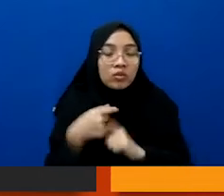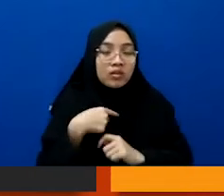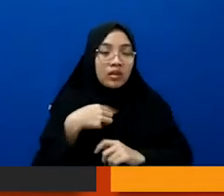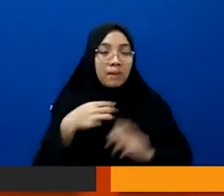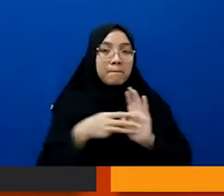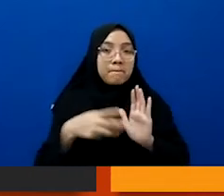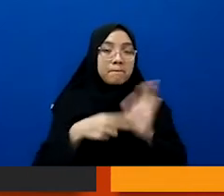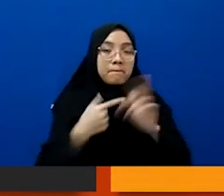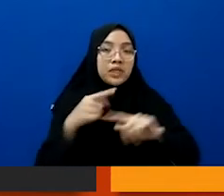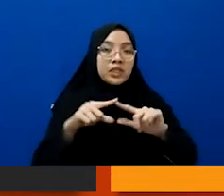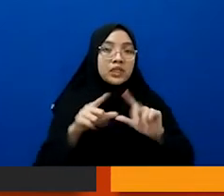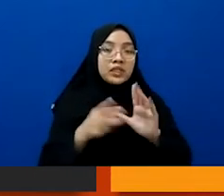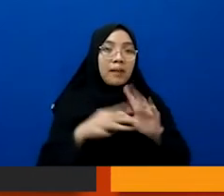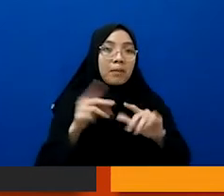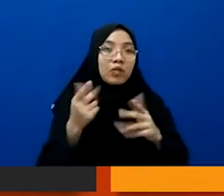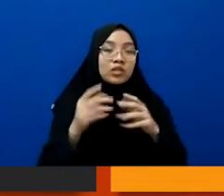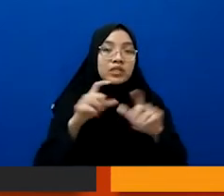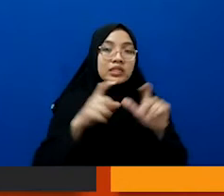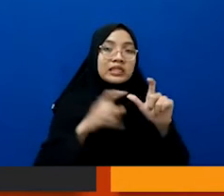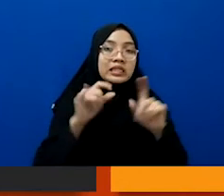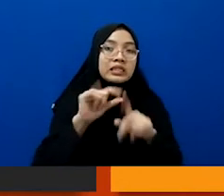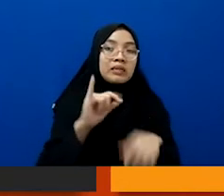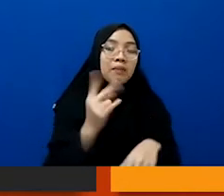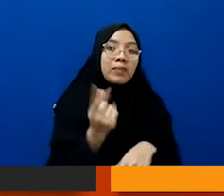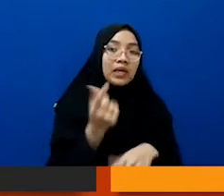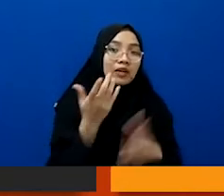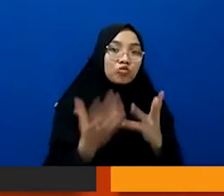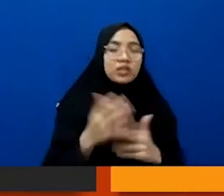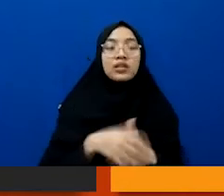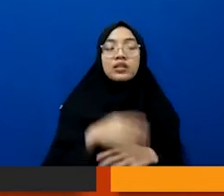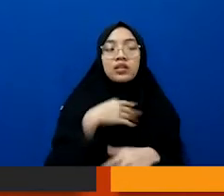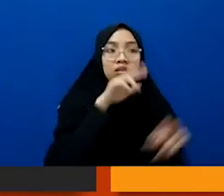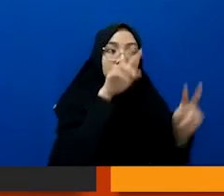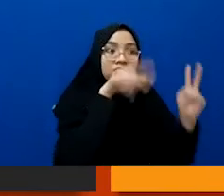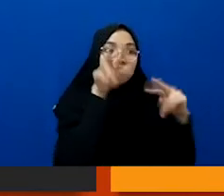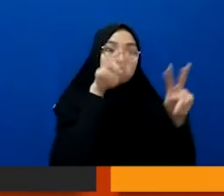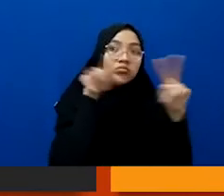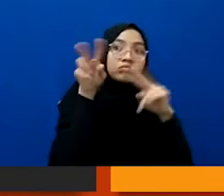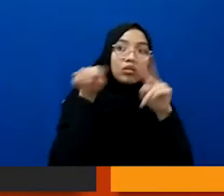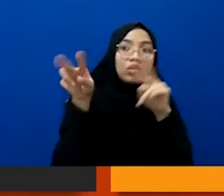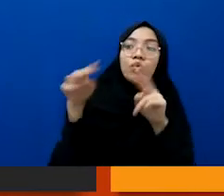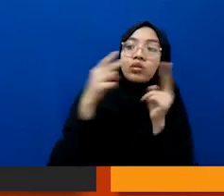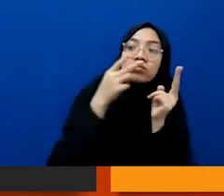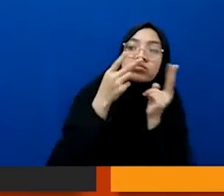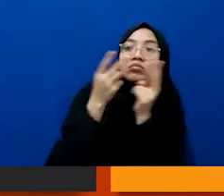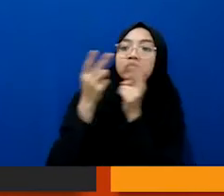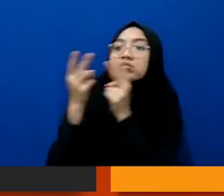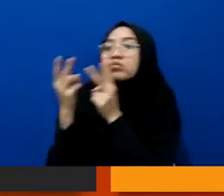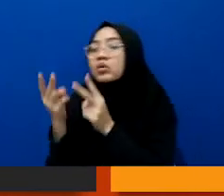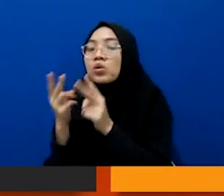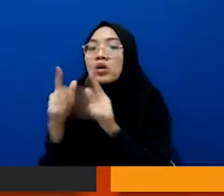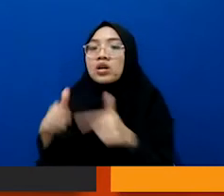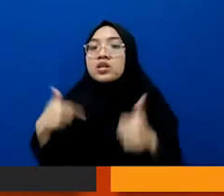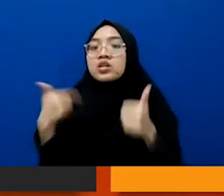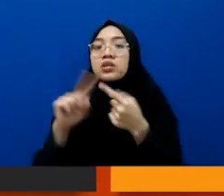sipir disana gitu kan jadi sipir gitu saya melihat memantau nih gitu kan memantau kehidupan